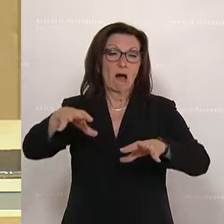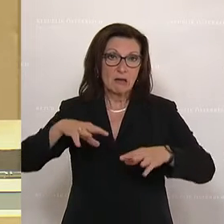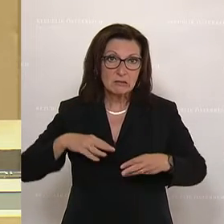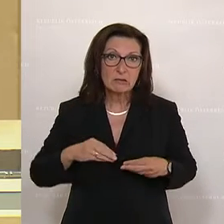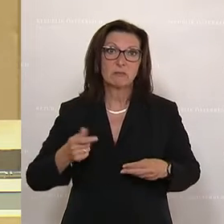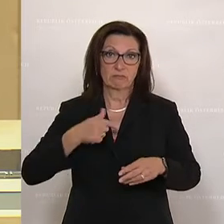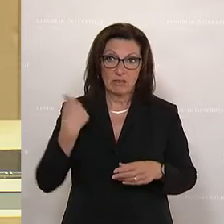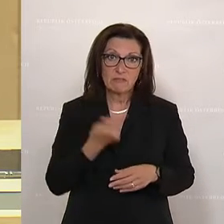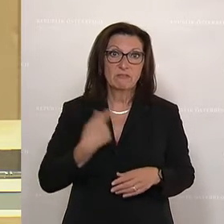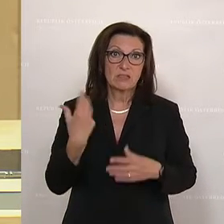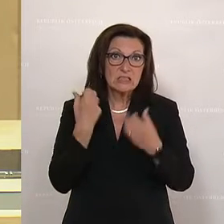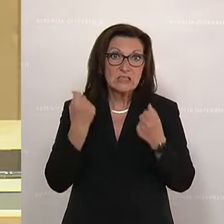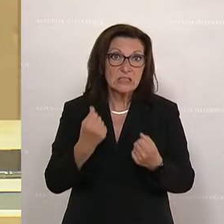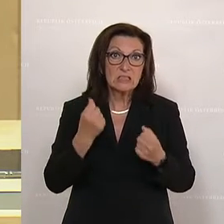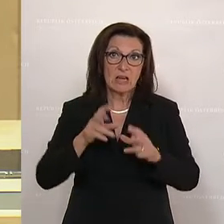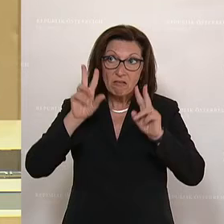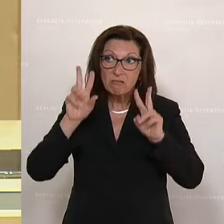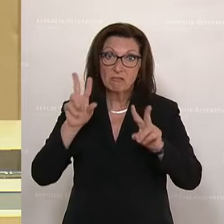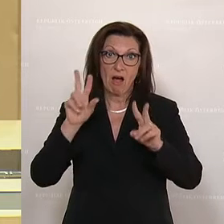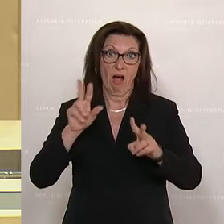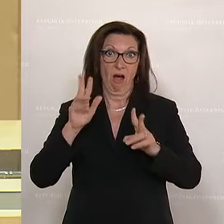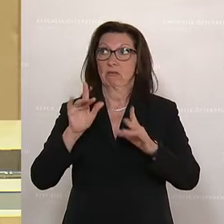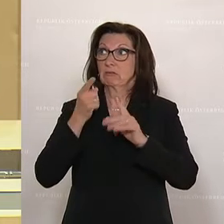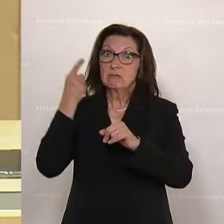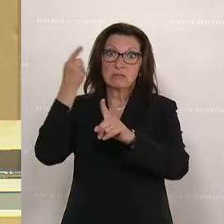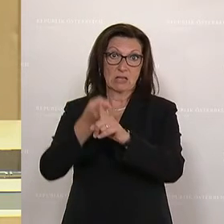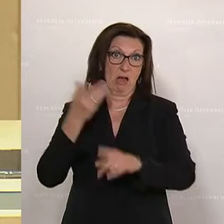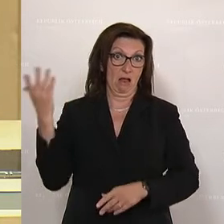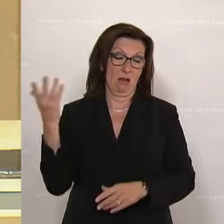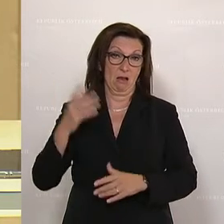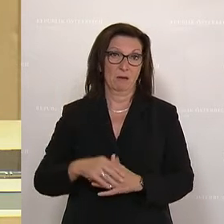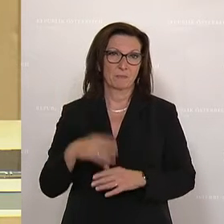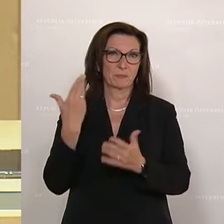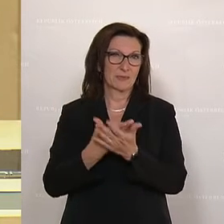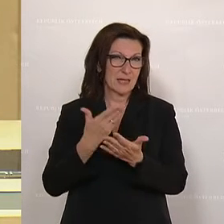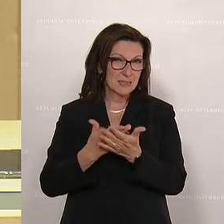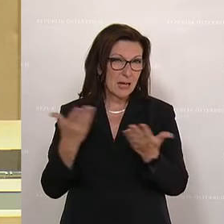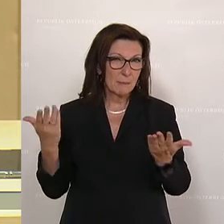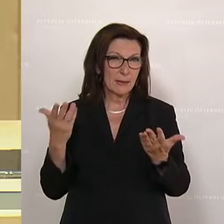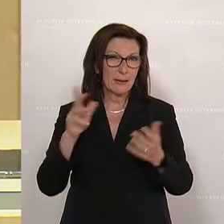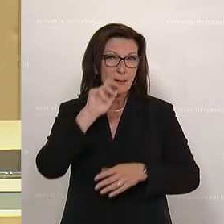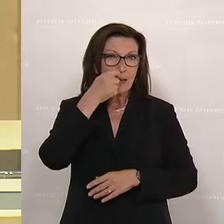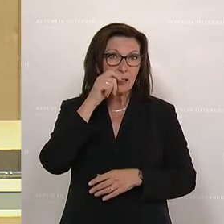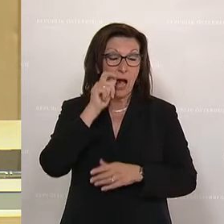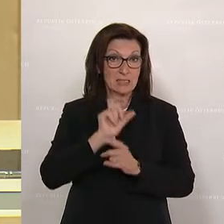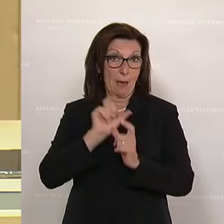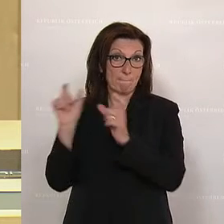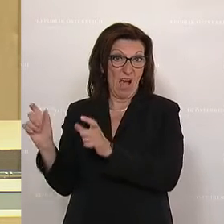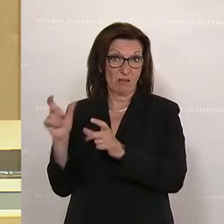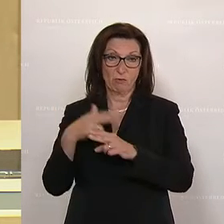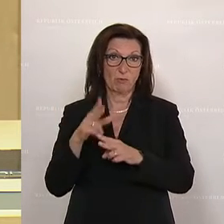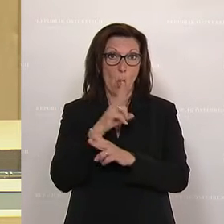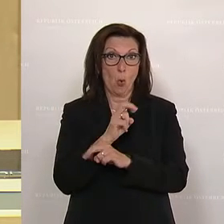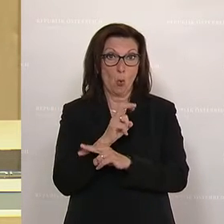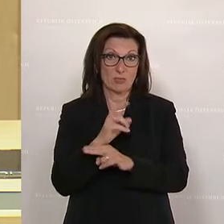das Kernelement von Sanktionen. Und deswegen ist auch ein Gasembargo für Österreich, so